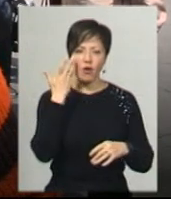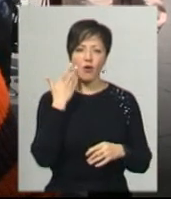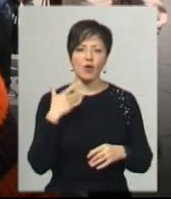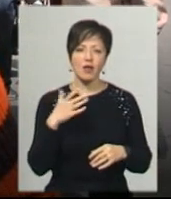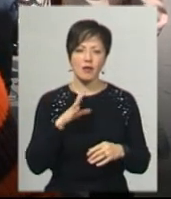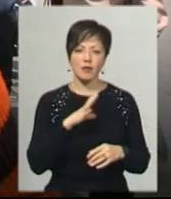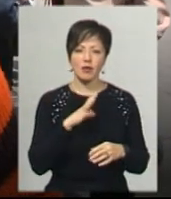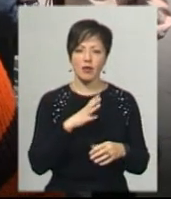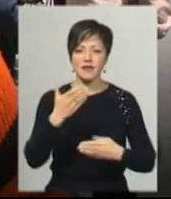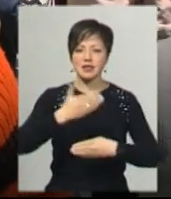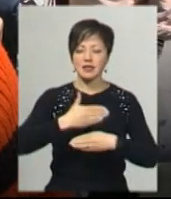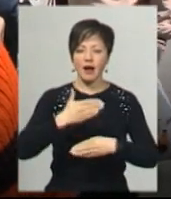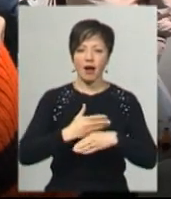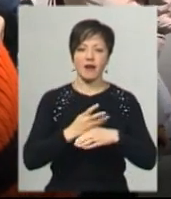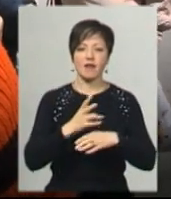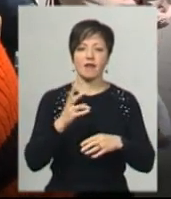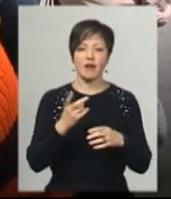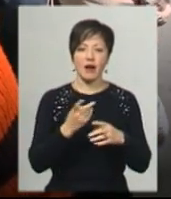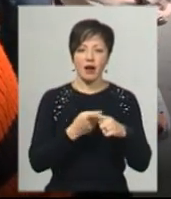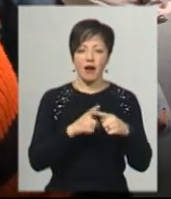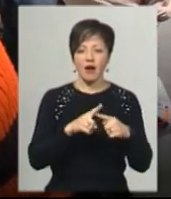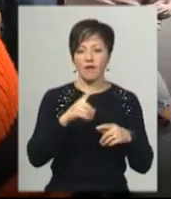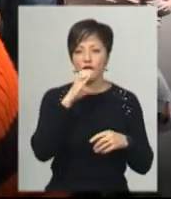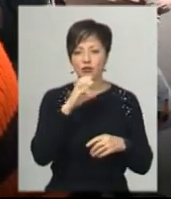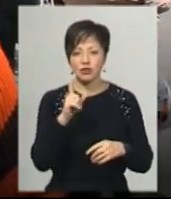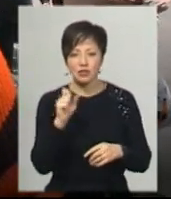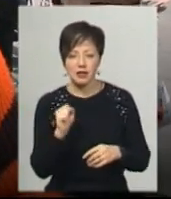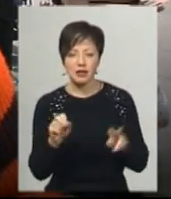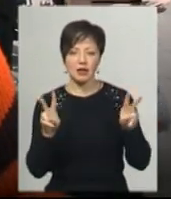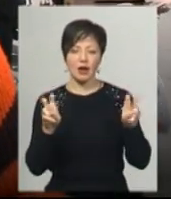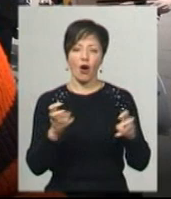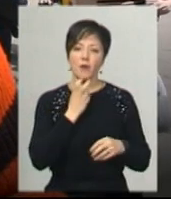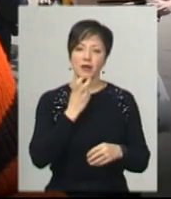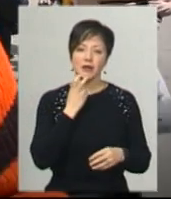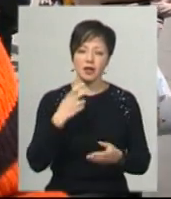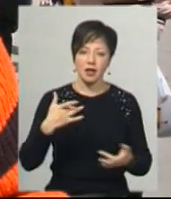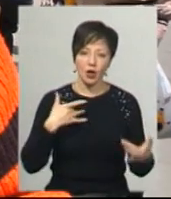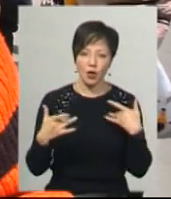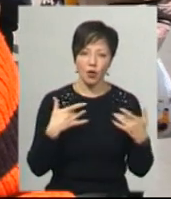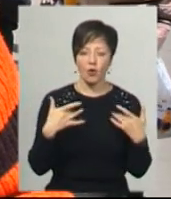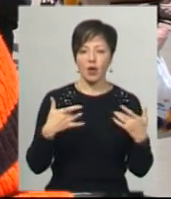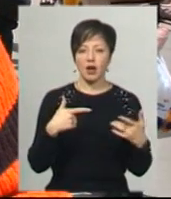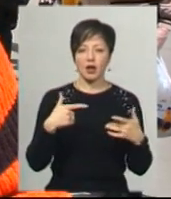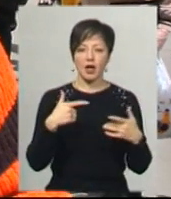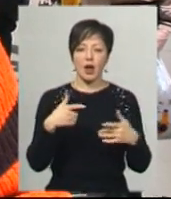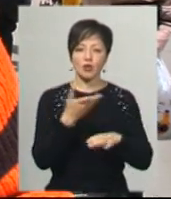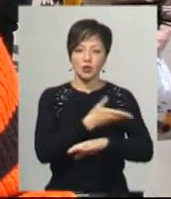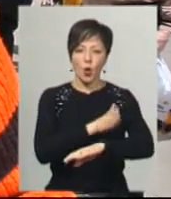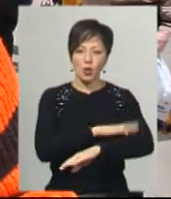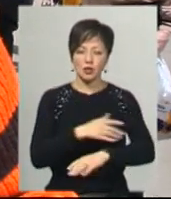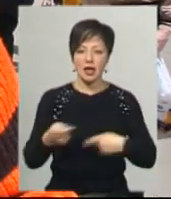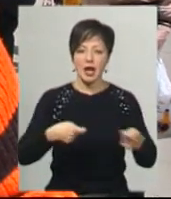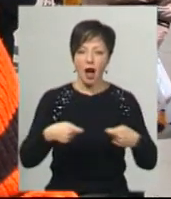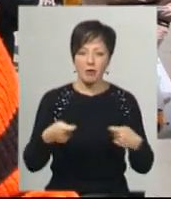«Неосвяченому коханні», така вистава була, «Гопчиха». Грав комедійні ролі в Сорочинському ярмарку, грав д'яка. Але в